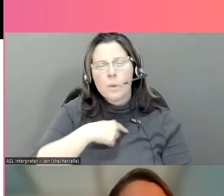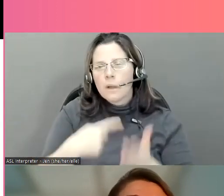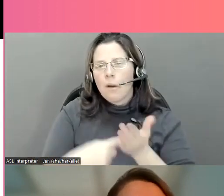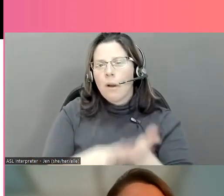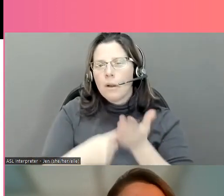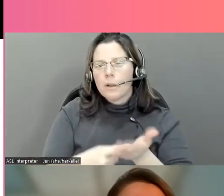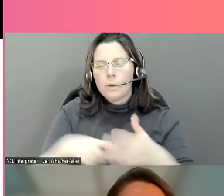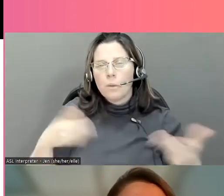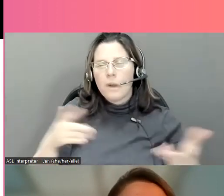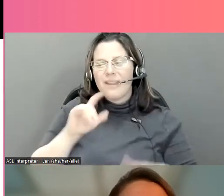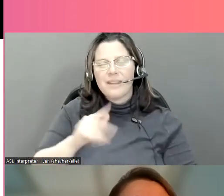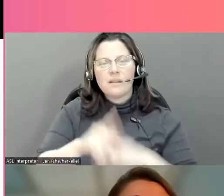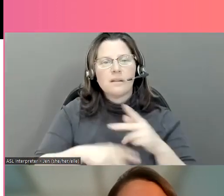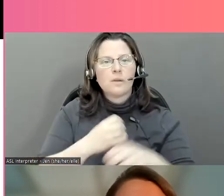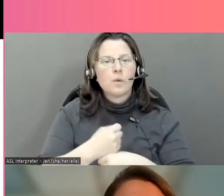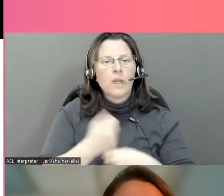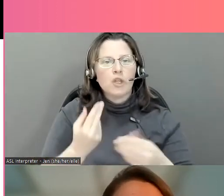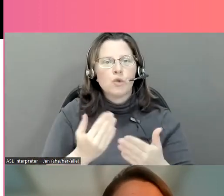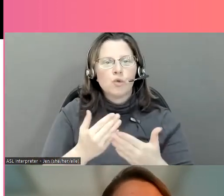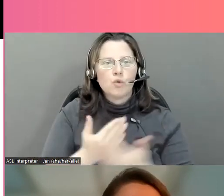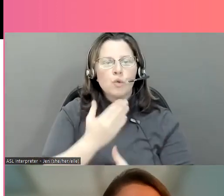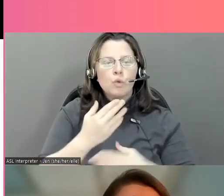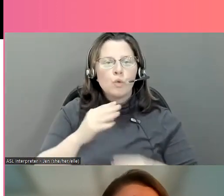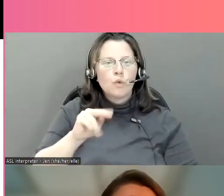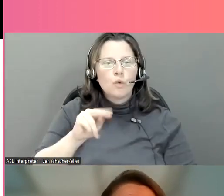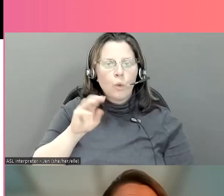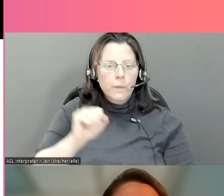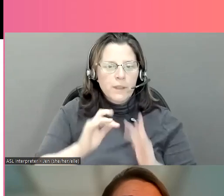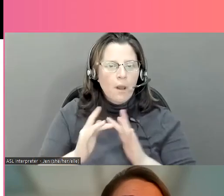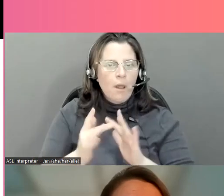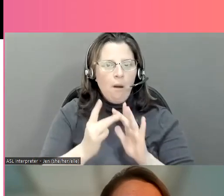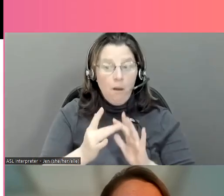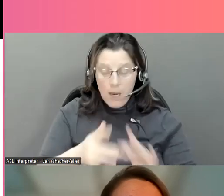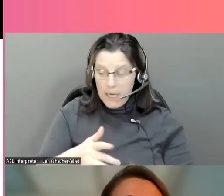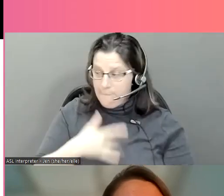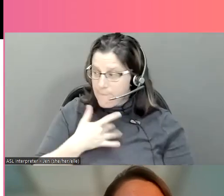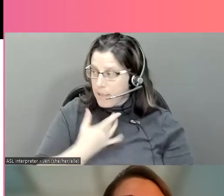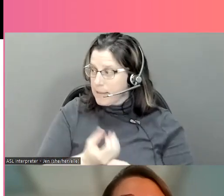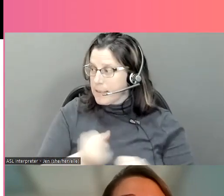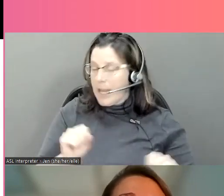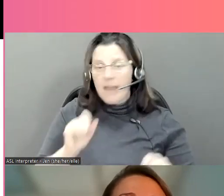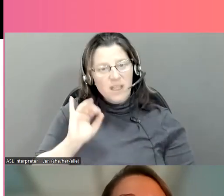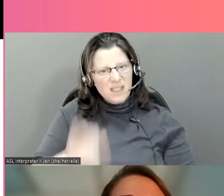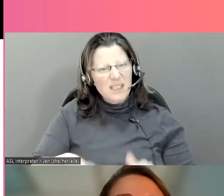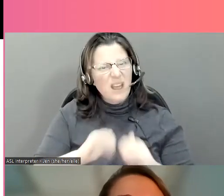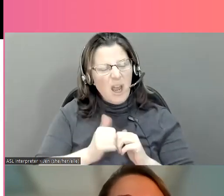Alors, nous pensons que cela crée de nouvelles normes en ligne où les jeunes se sentent en sécurité, où ils pensent que c'est la façon dont les gens s'expriment et